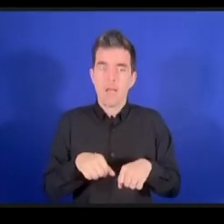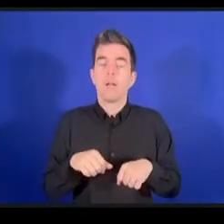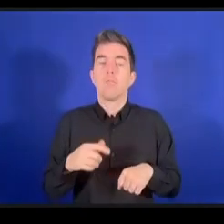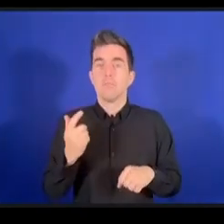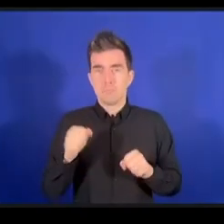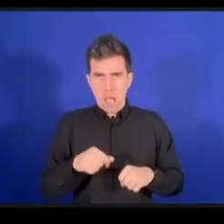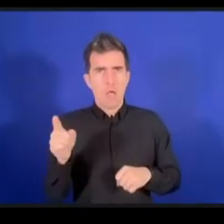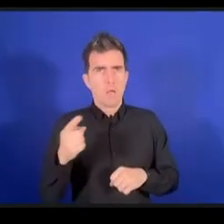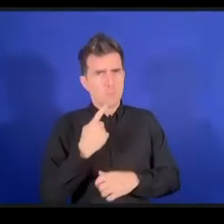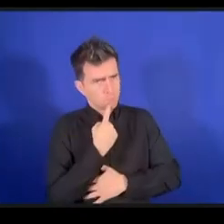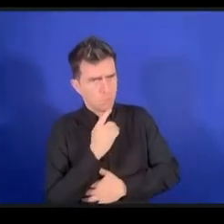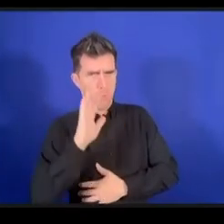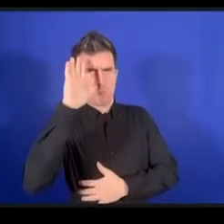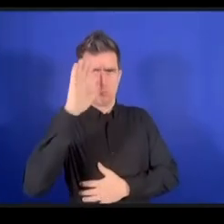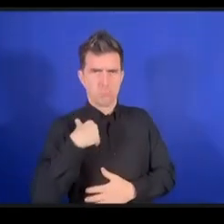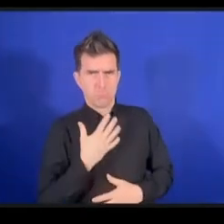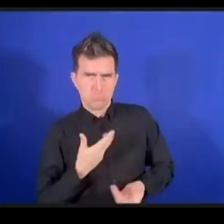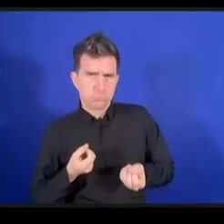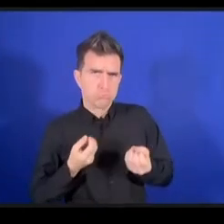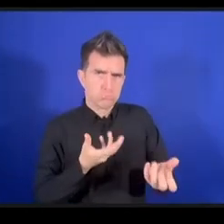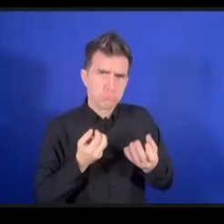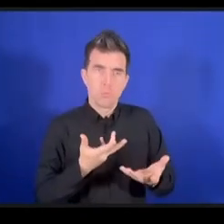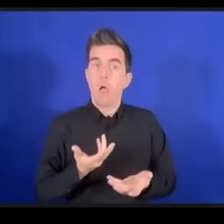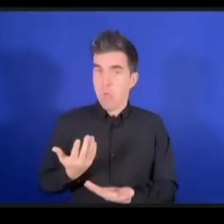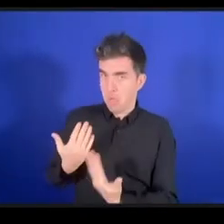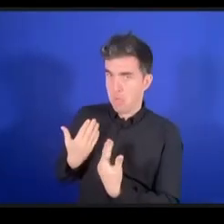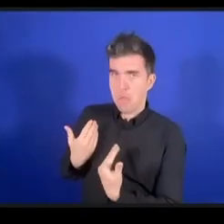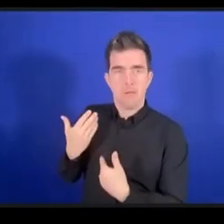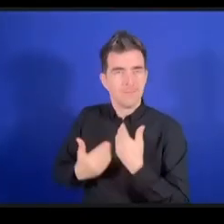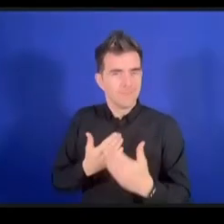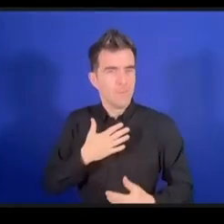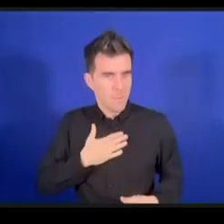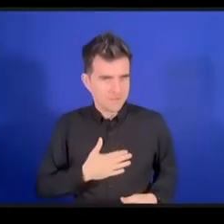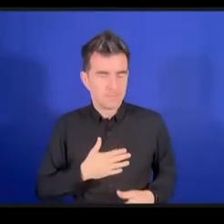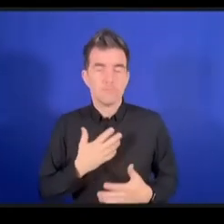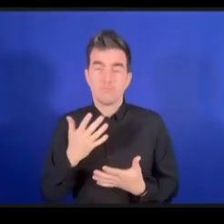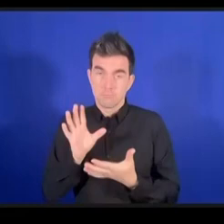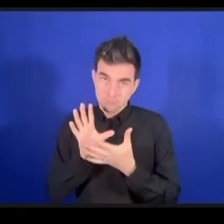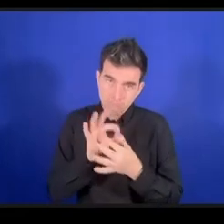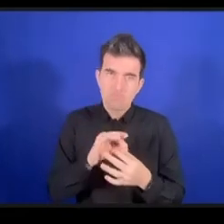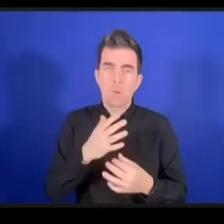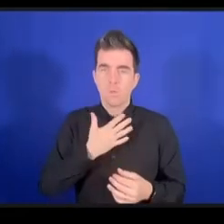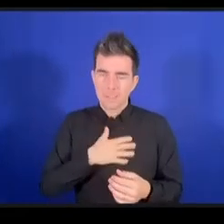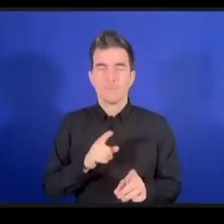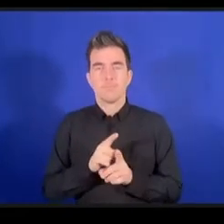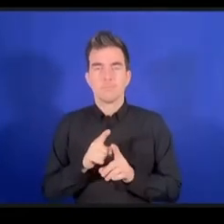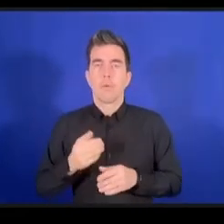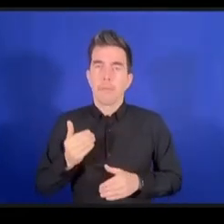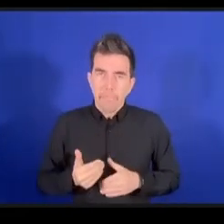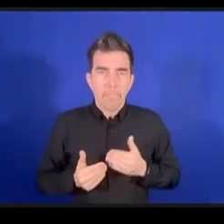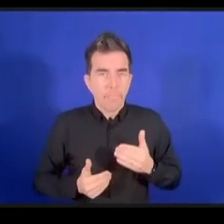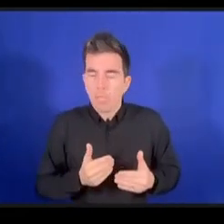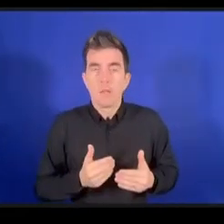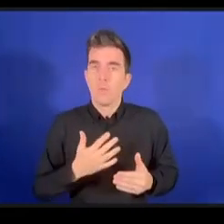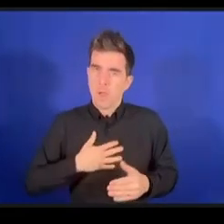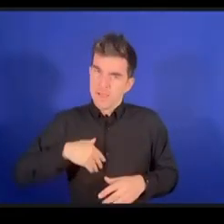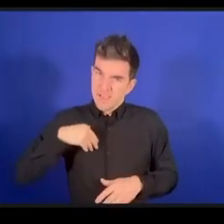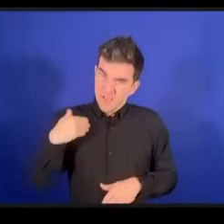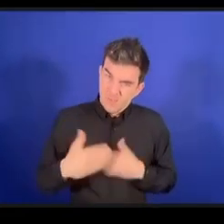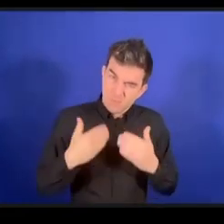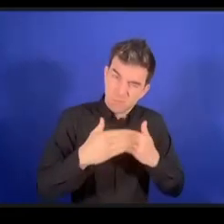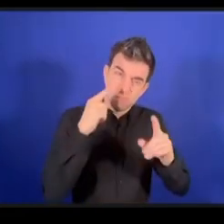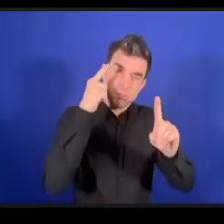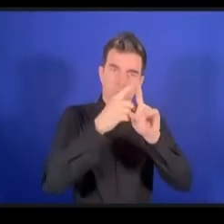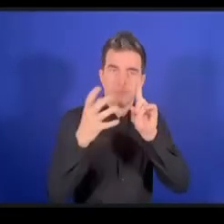فيما يتعلق بالمساهمة في تسريع تحقيق أهداف تنمية مستدامة وهذا العمل بدأناه منذ